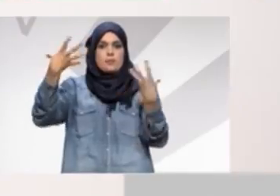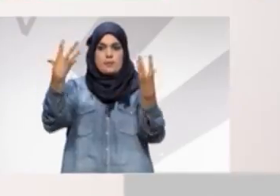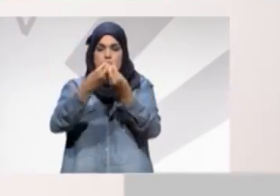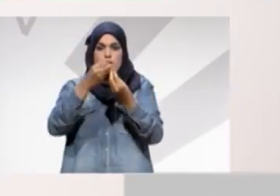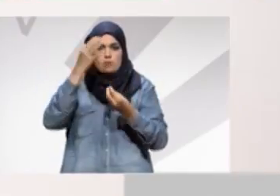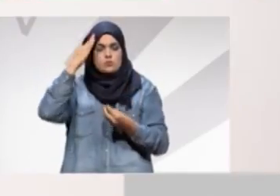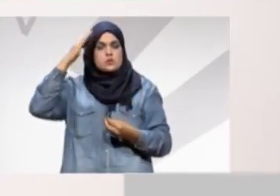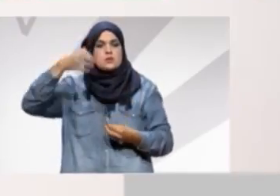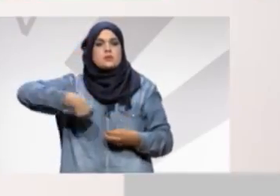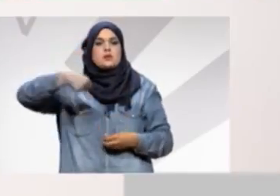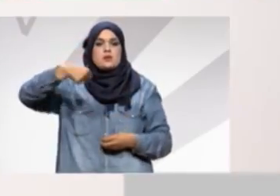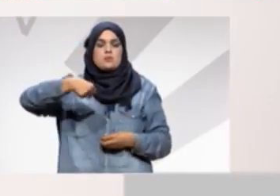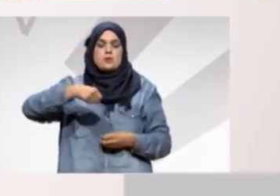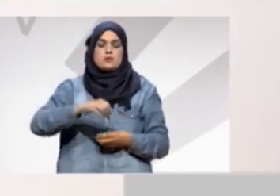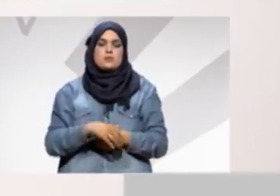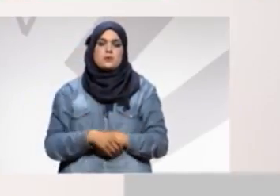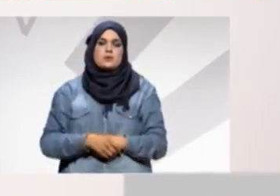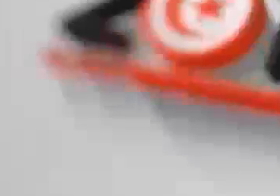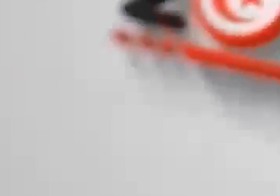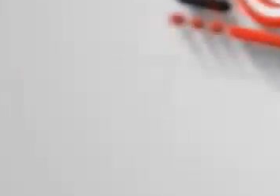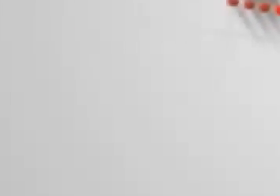والسلام عليكم ورحمة الله وبركاته